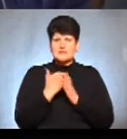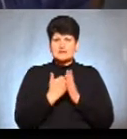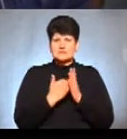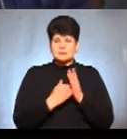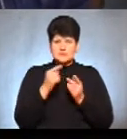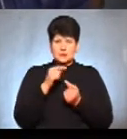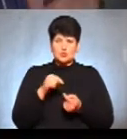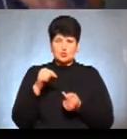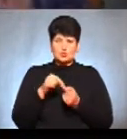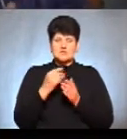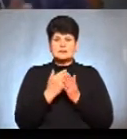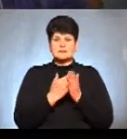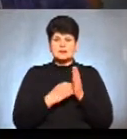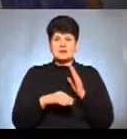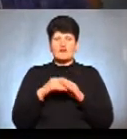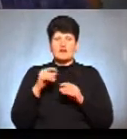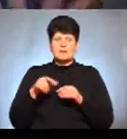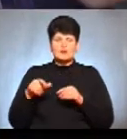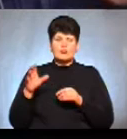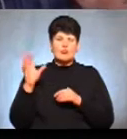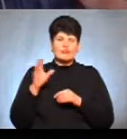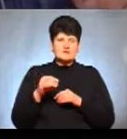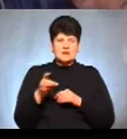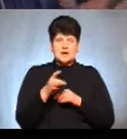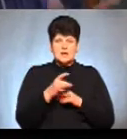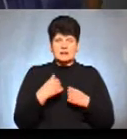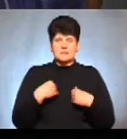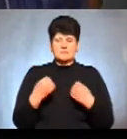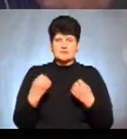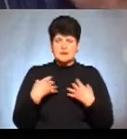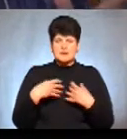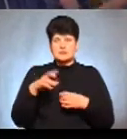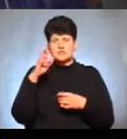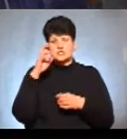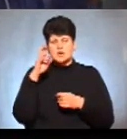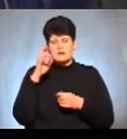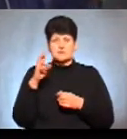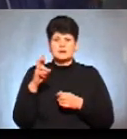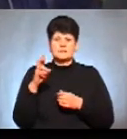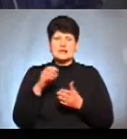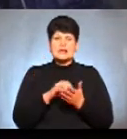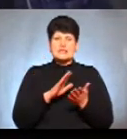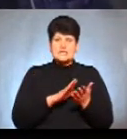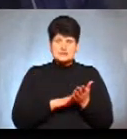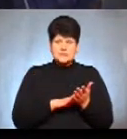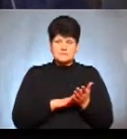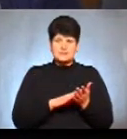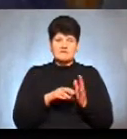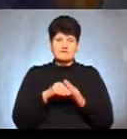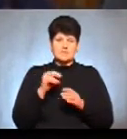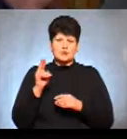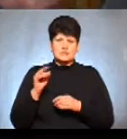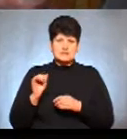оточнені списки виборців по всіх районах. Нам здали з державних реєстрів виборців,